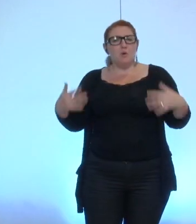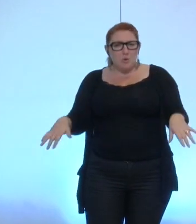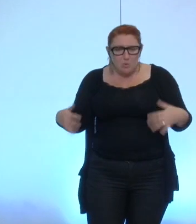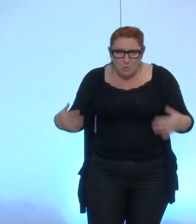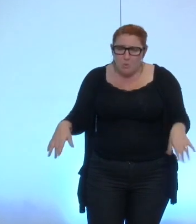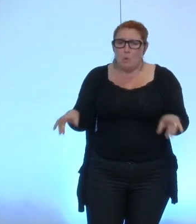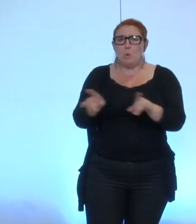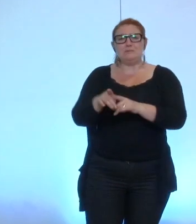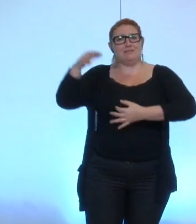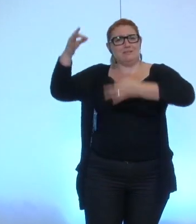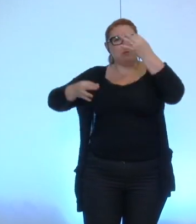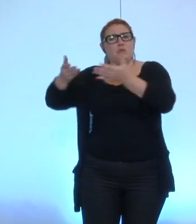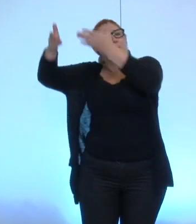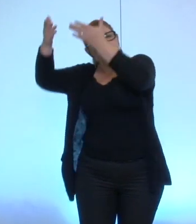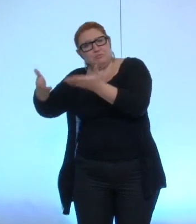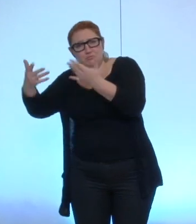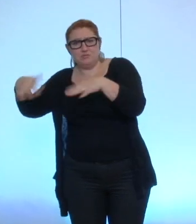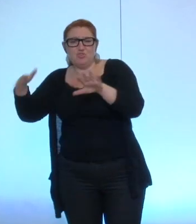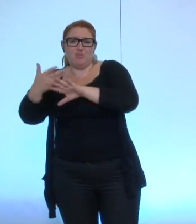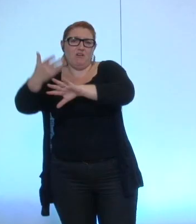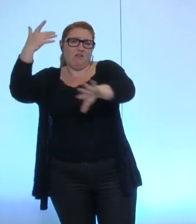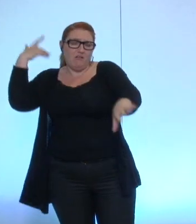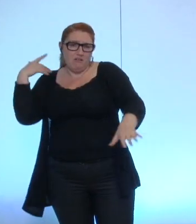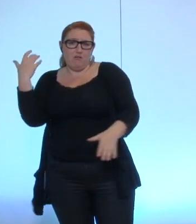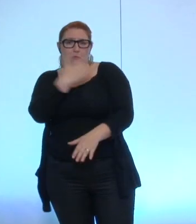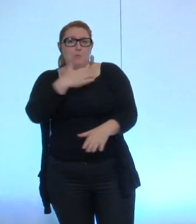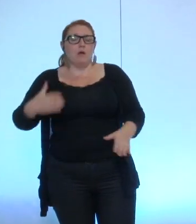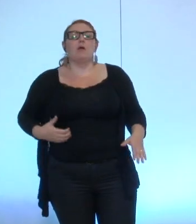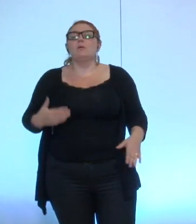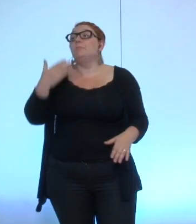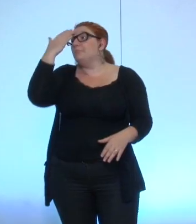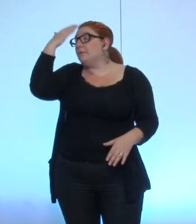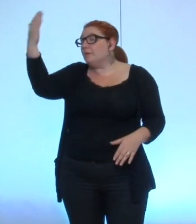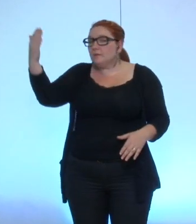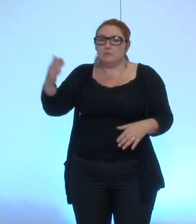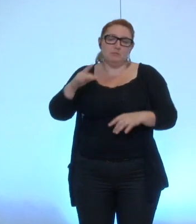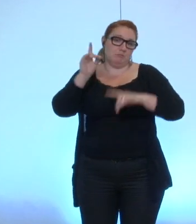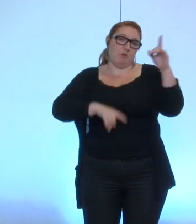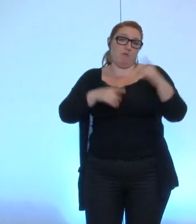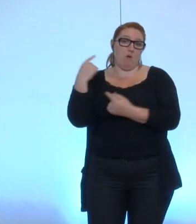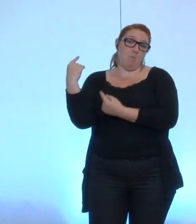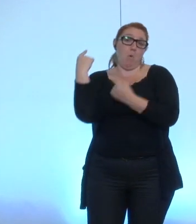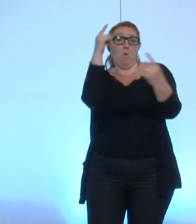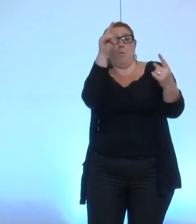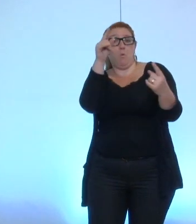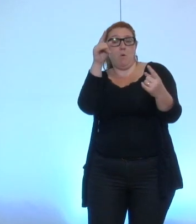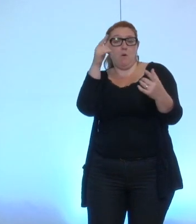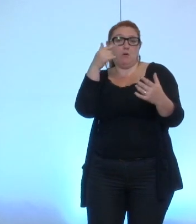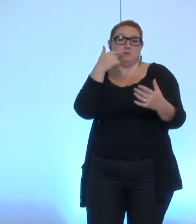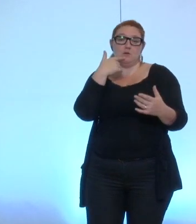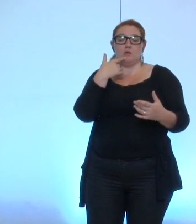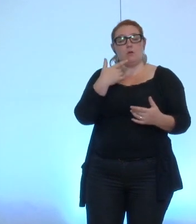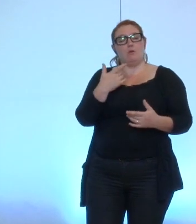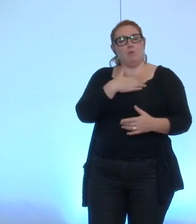qui montre que le maire peut être si jamais il y des recours parce qu'il reste de mettre l'ordre du jour et s'il refuse